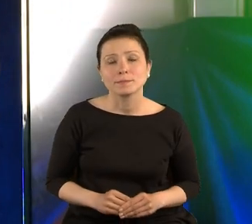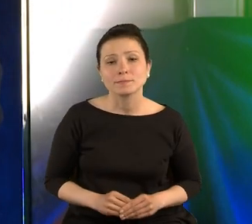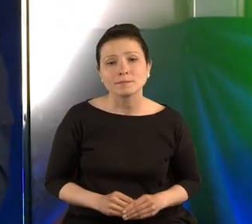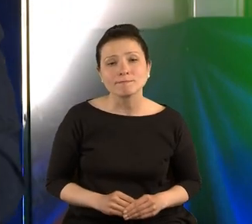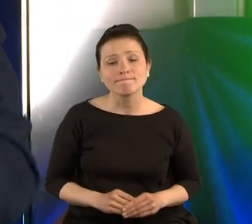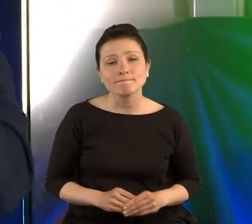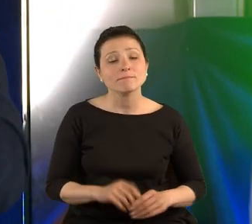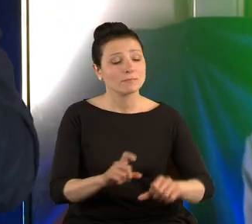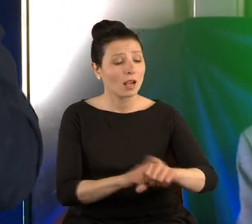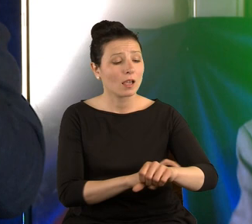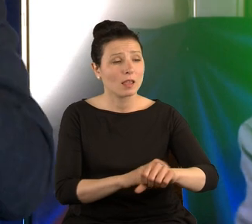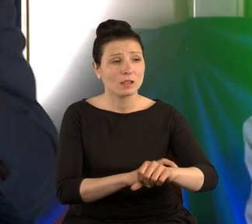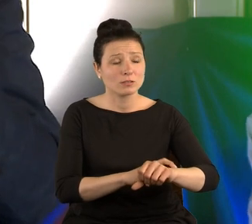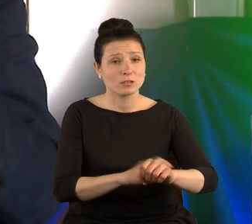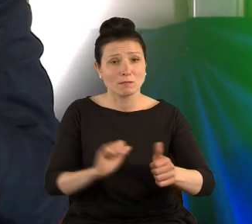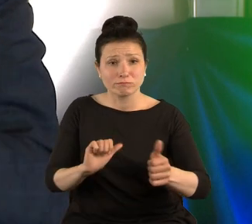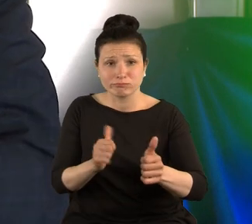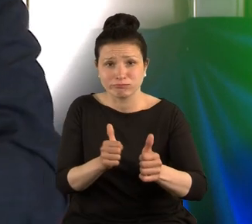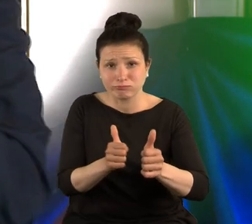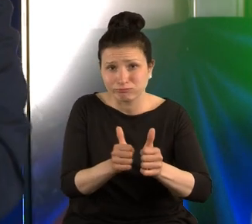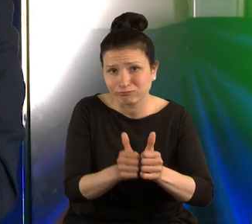genetyczny nie nadąża może za tym.